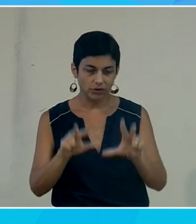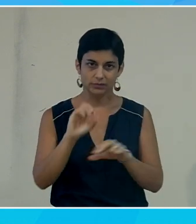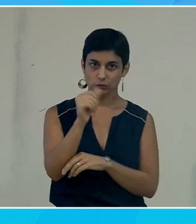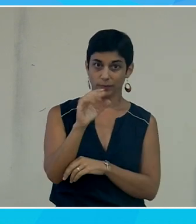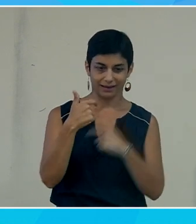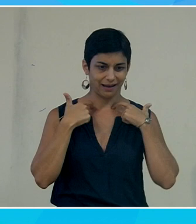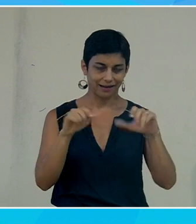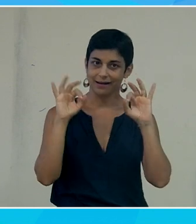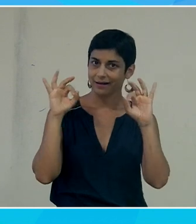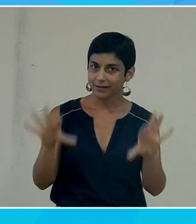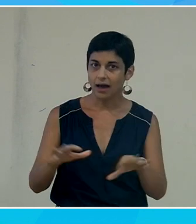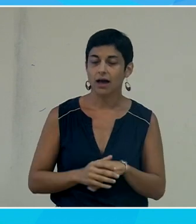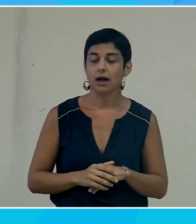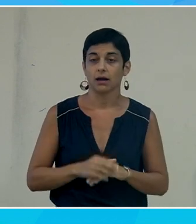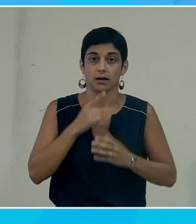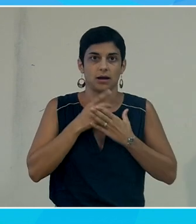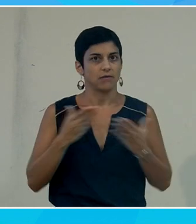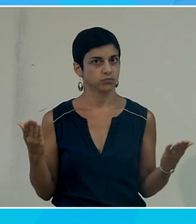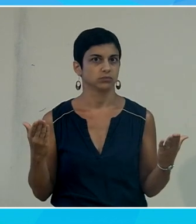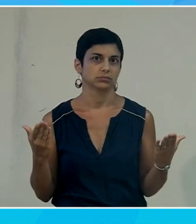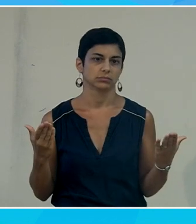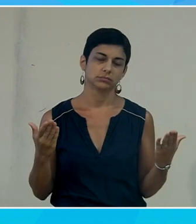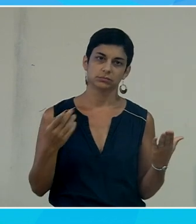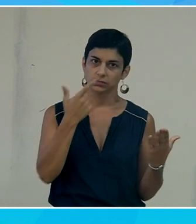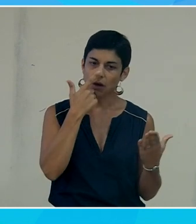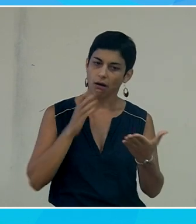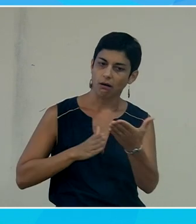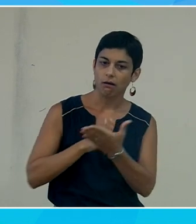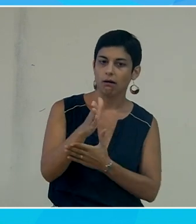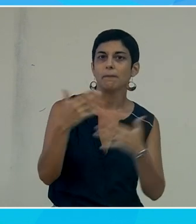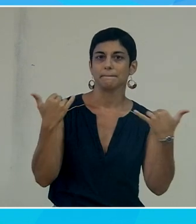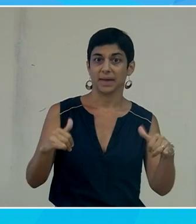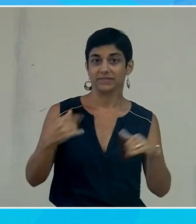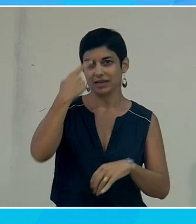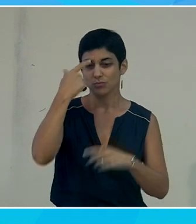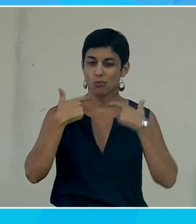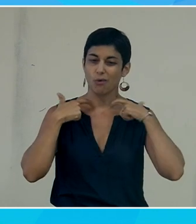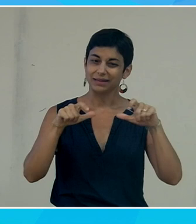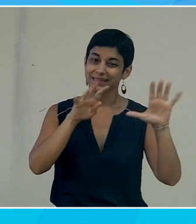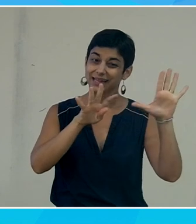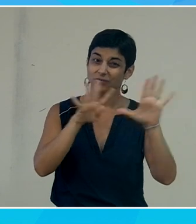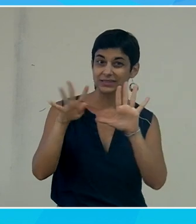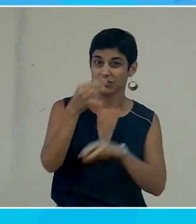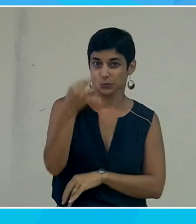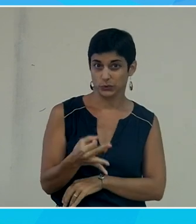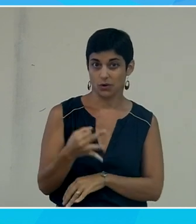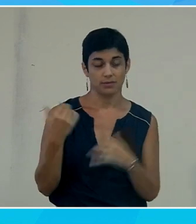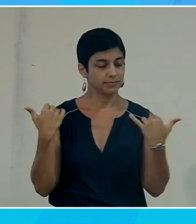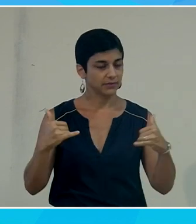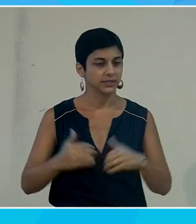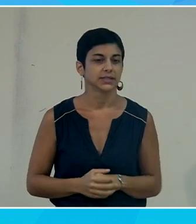sauf accessibles. Et franchement, en plus, il y a encore un sacré chemin à faire pour que ce soit de'accessibilité à 99%. Voilà